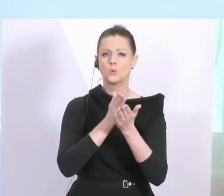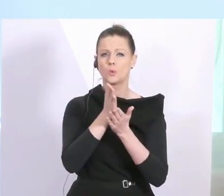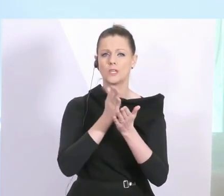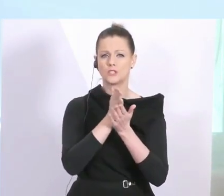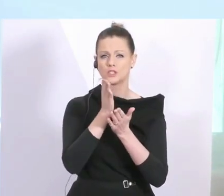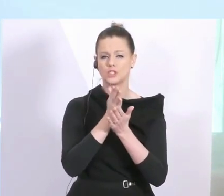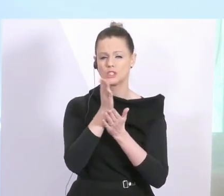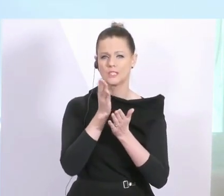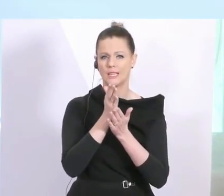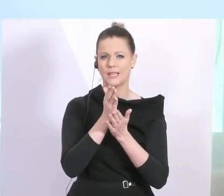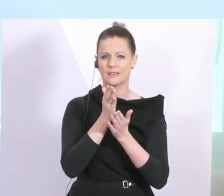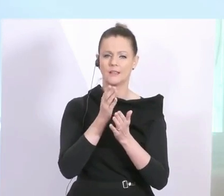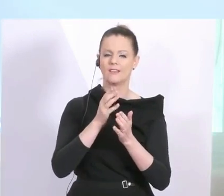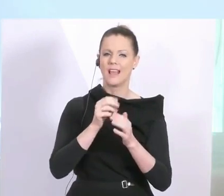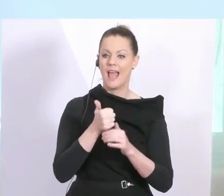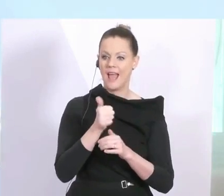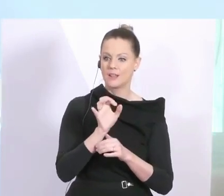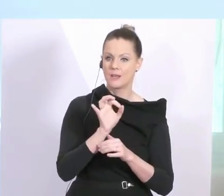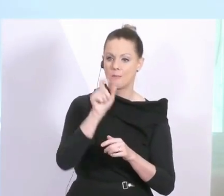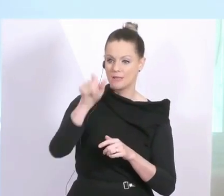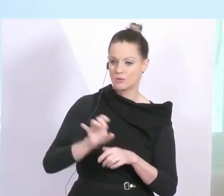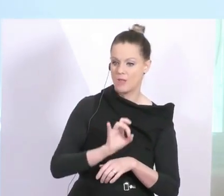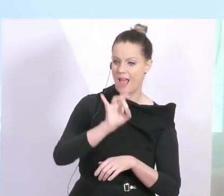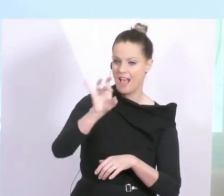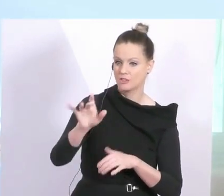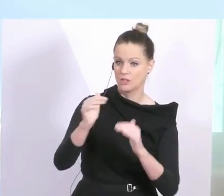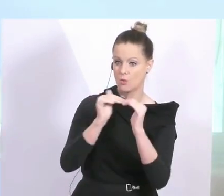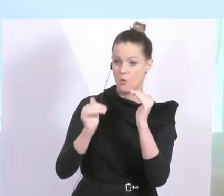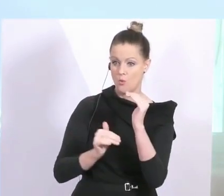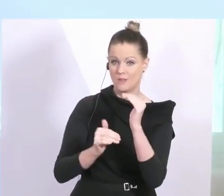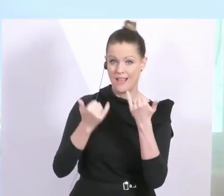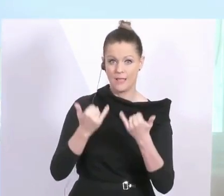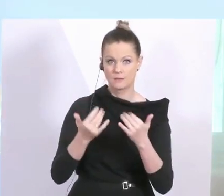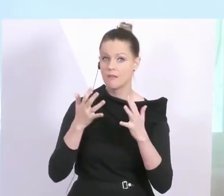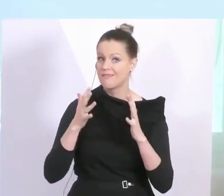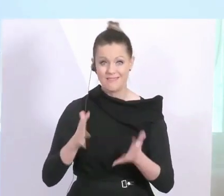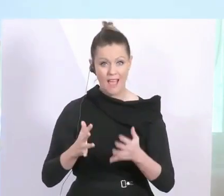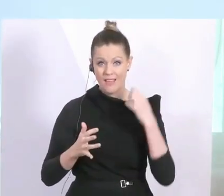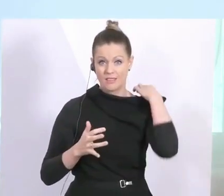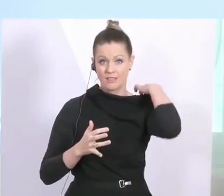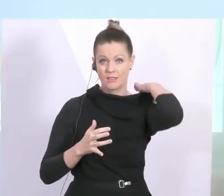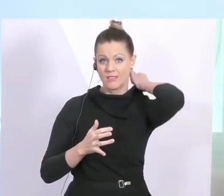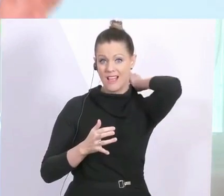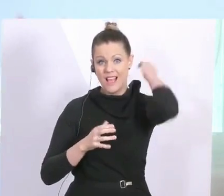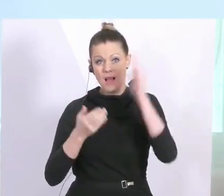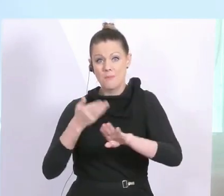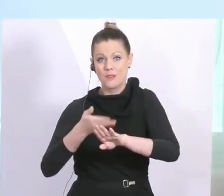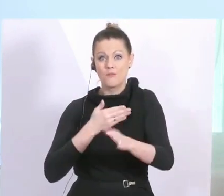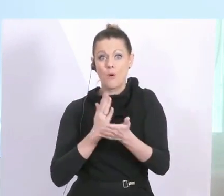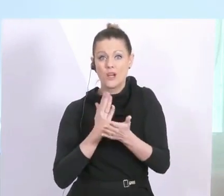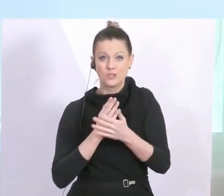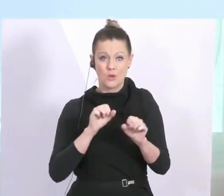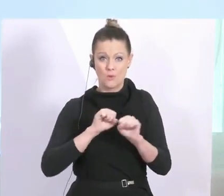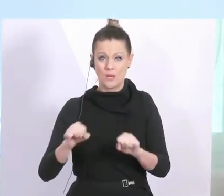als einen anderen ansteckt. Nur dann geht das überhaupt runter. Das heißt aber noch nicht, dass wir nur zuvor schon längst die Kapazitäten